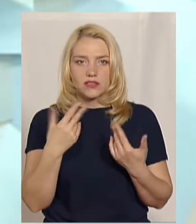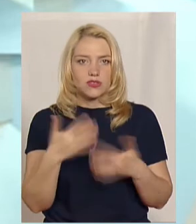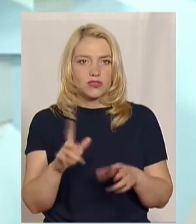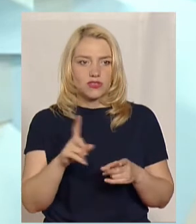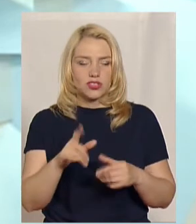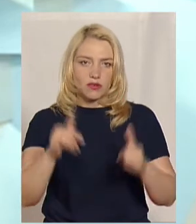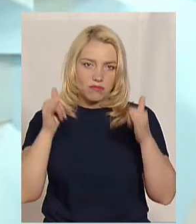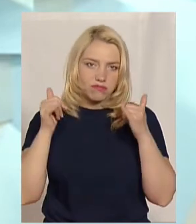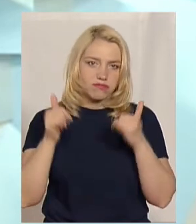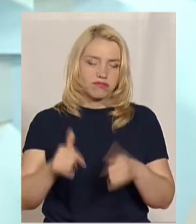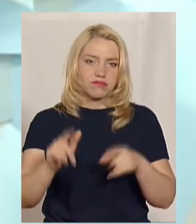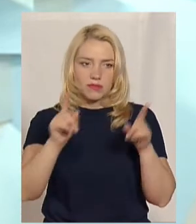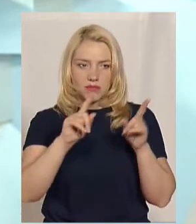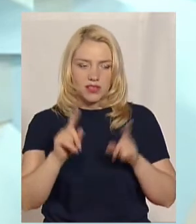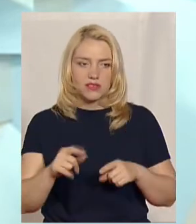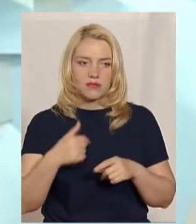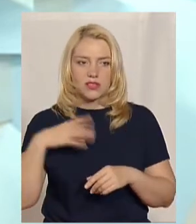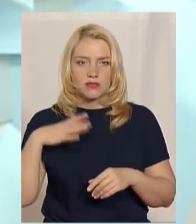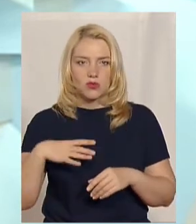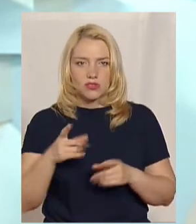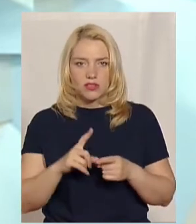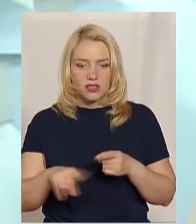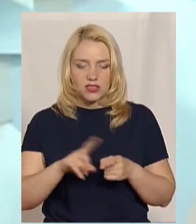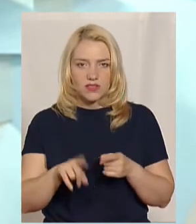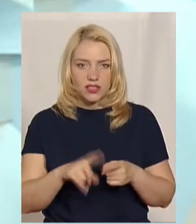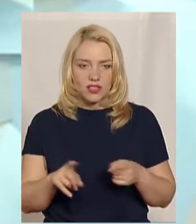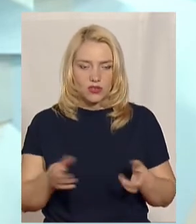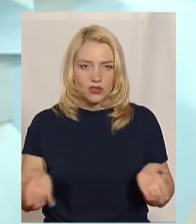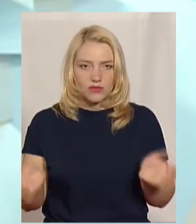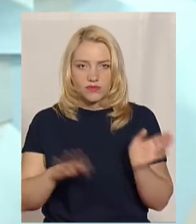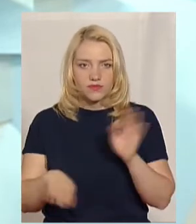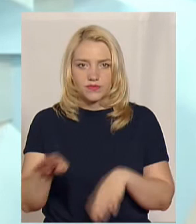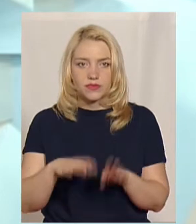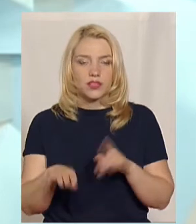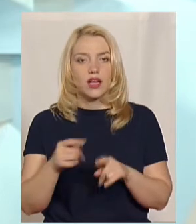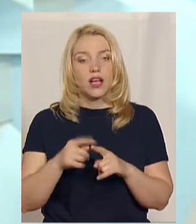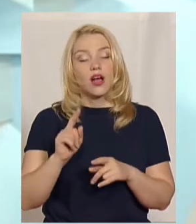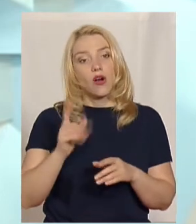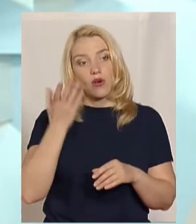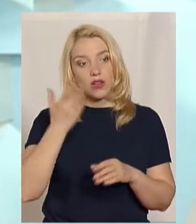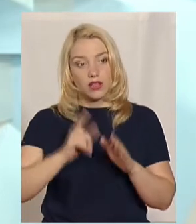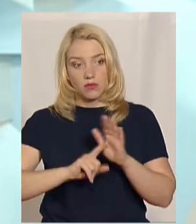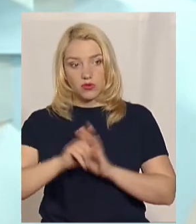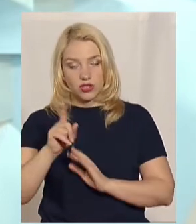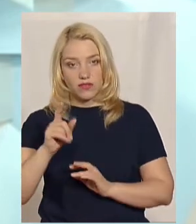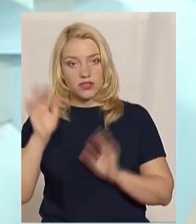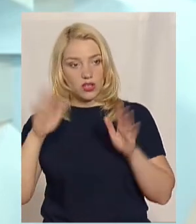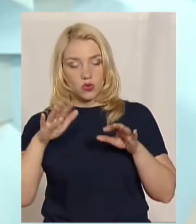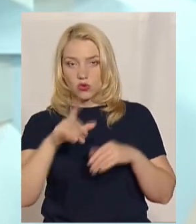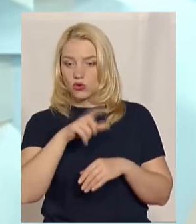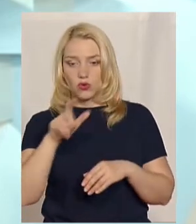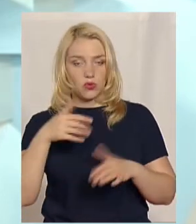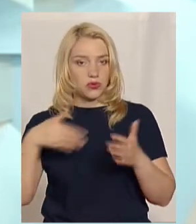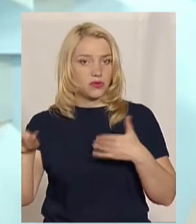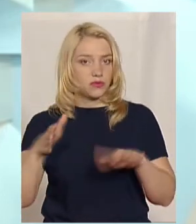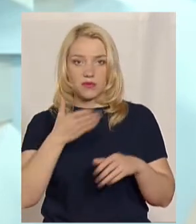вже почалася добре злива з громом і з блискавками, мусили звертатися швидко. Гроза завадила. Коли почався дощ, то люди не зібрались і не пішли.